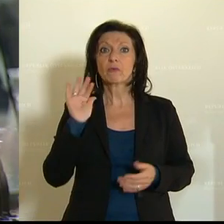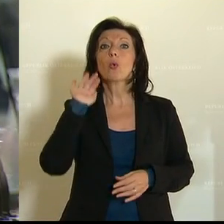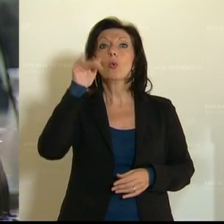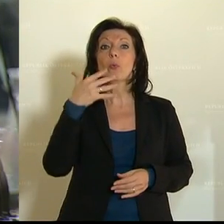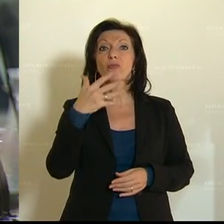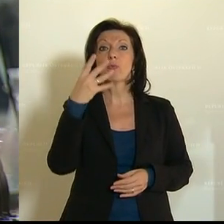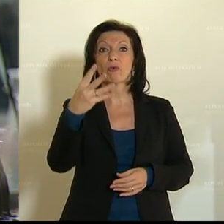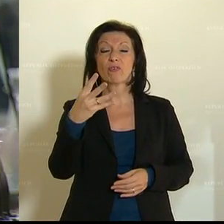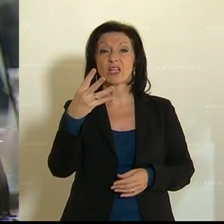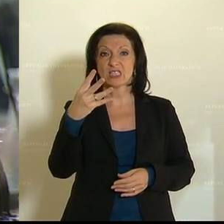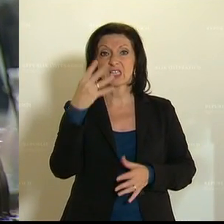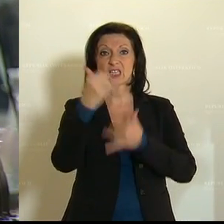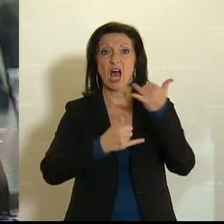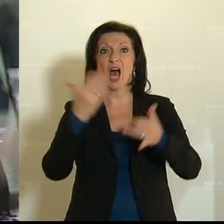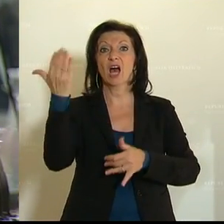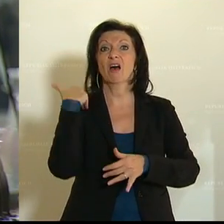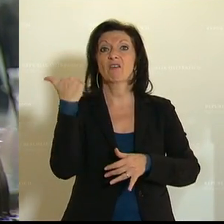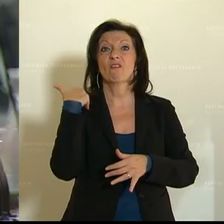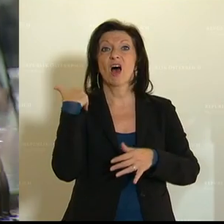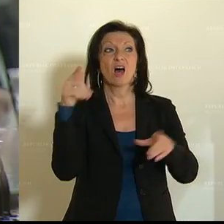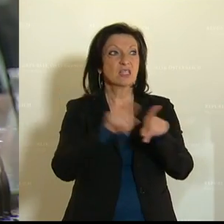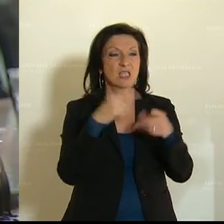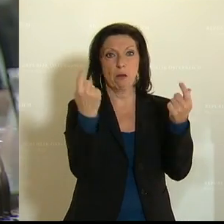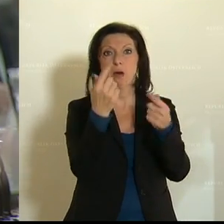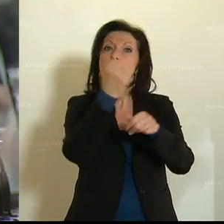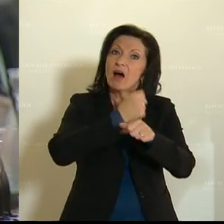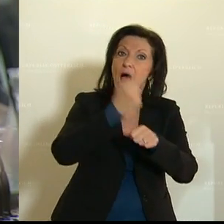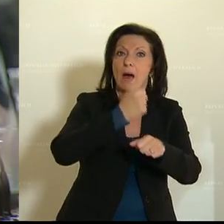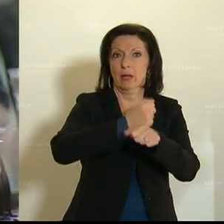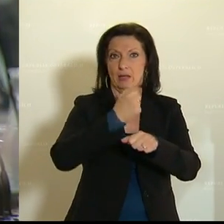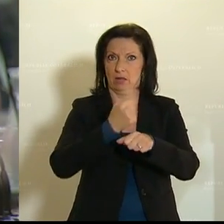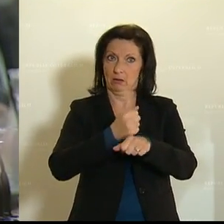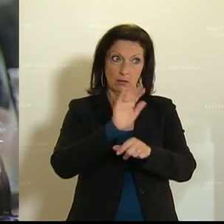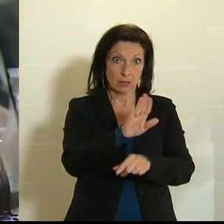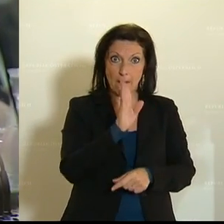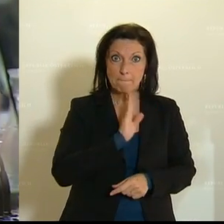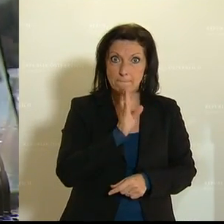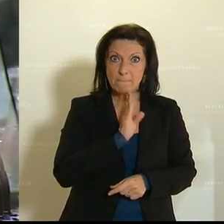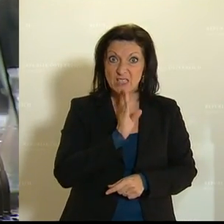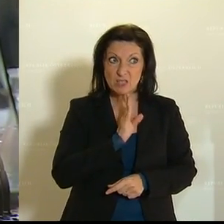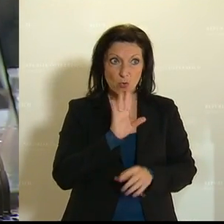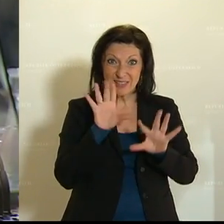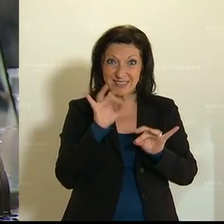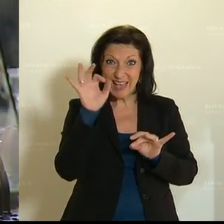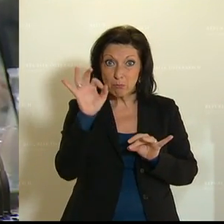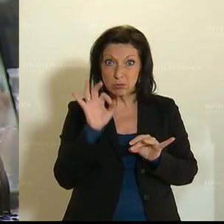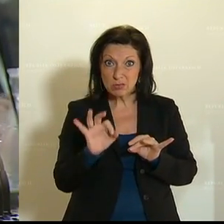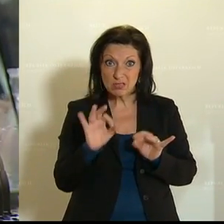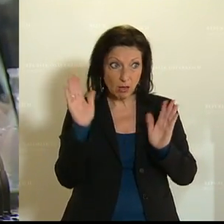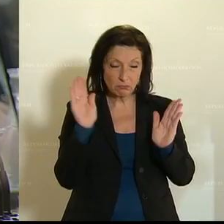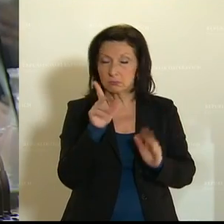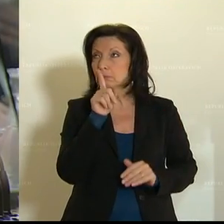sparen, die 45 Jahre lang gearbeitet haben, deren Pensionen um 10 Prozent still und heimlich gekürzt werden sollen.